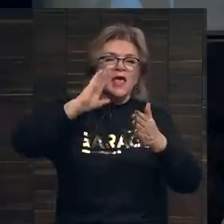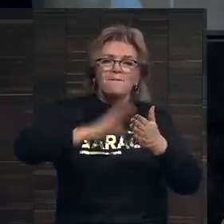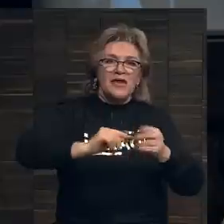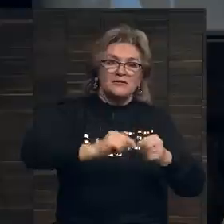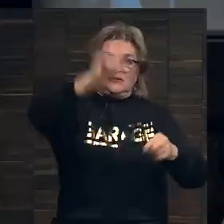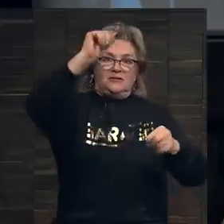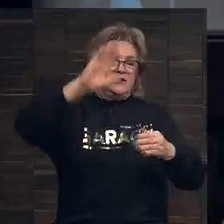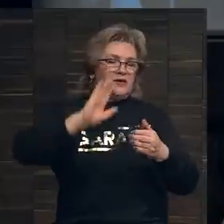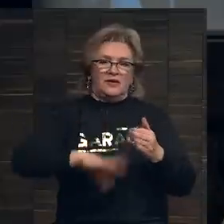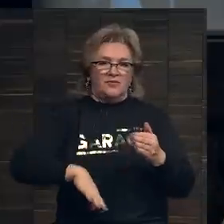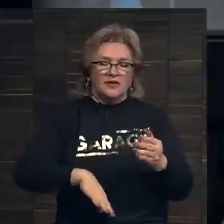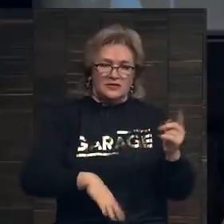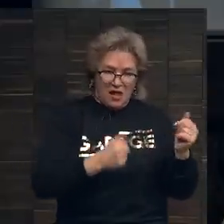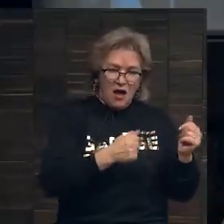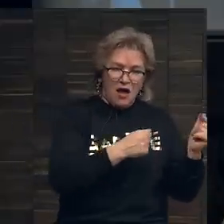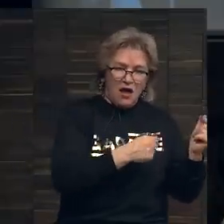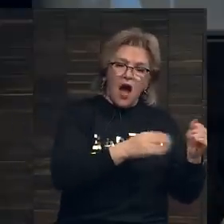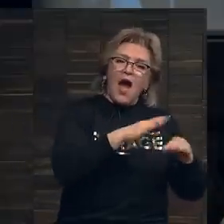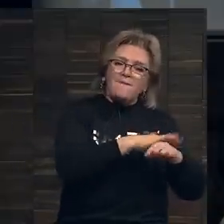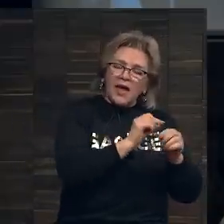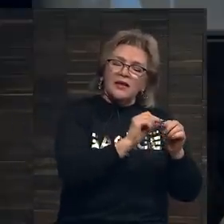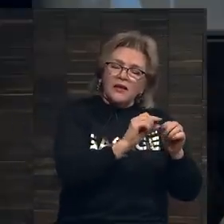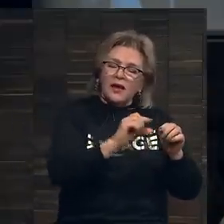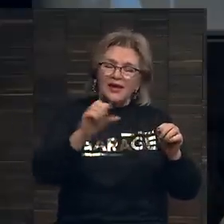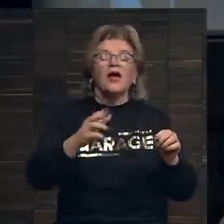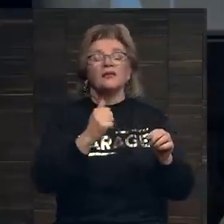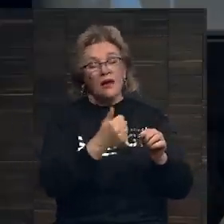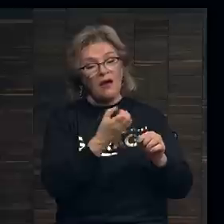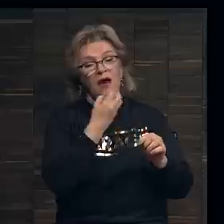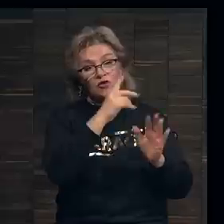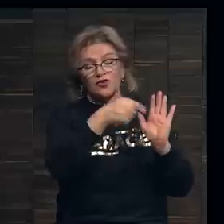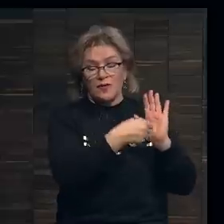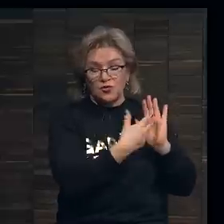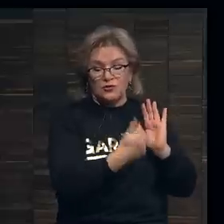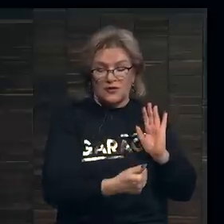гигантских скачков безумных, вы имеете ввиду. Да, медленно и планомерно. Это хороший вопрос.